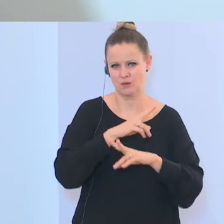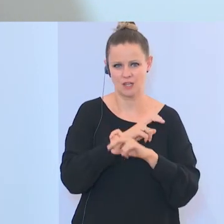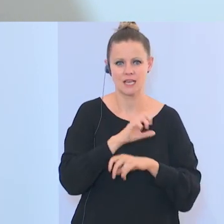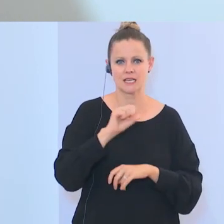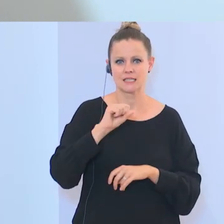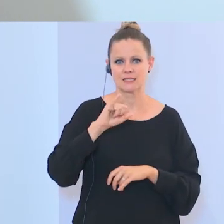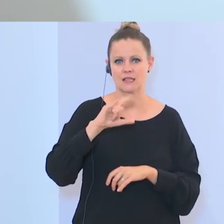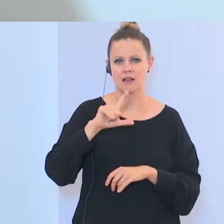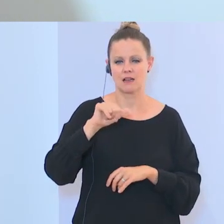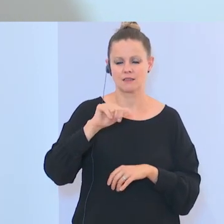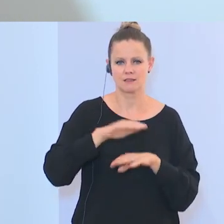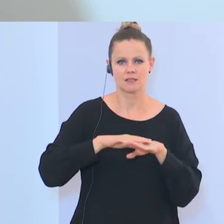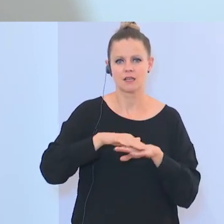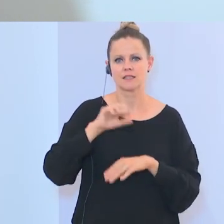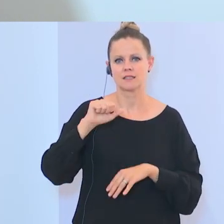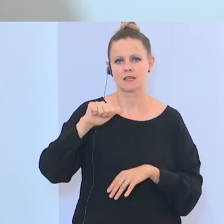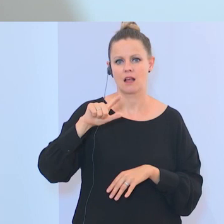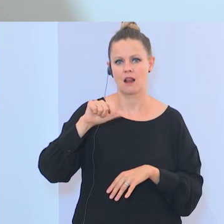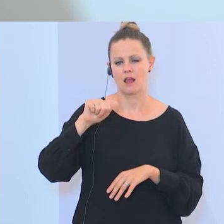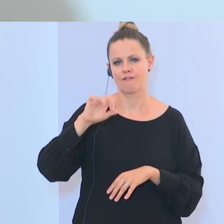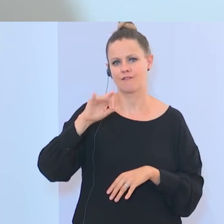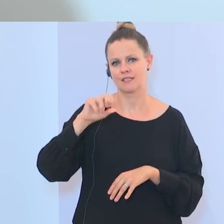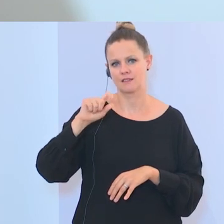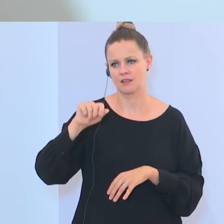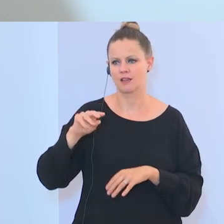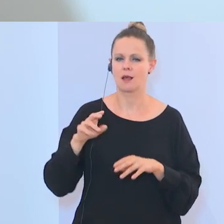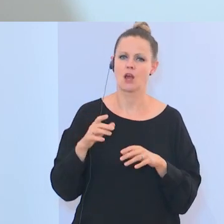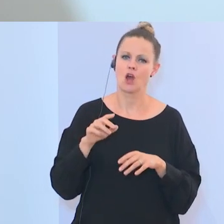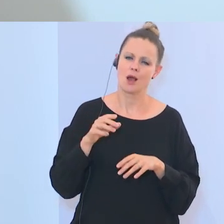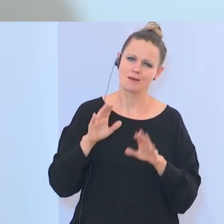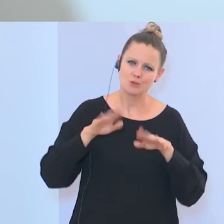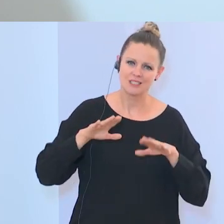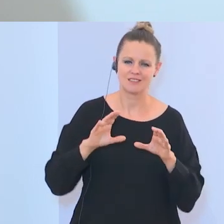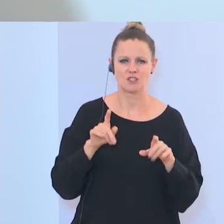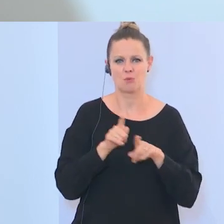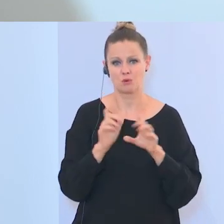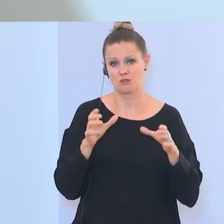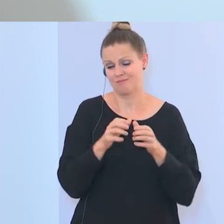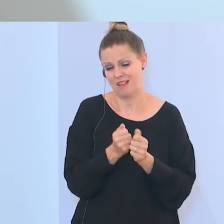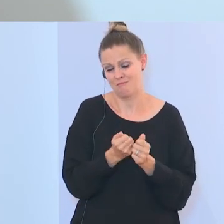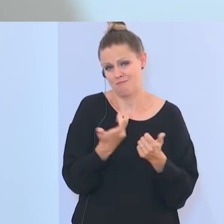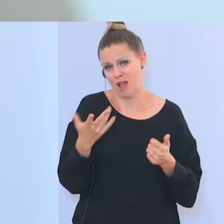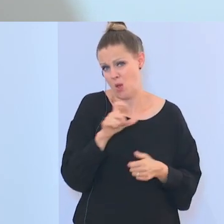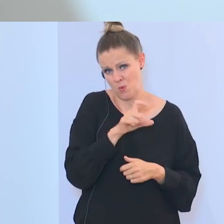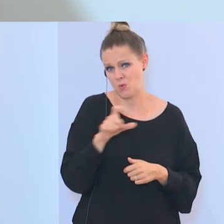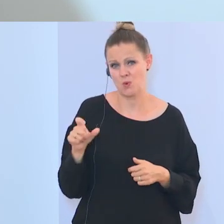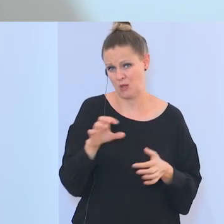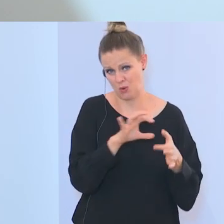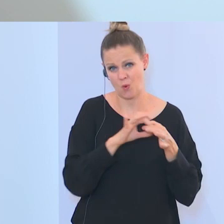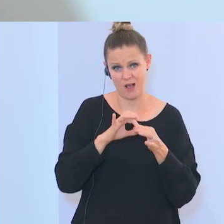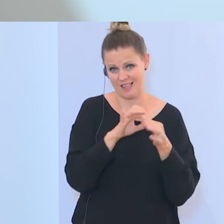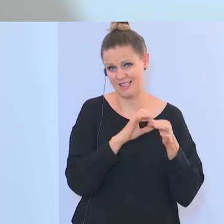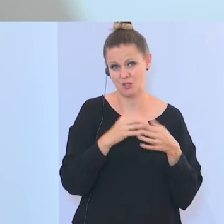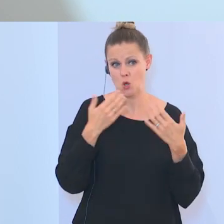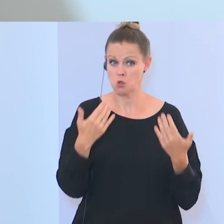Brüderschaft. Es sind wahrscheinlich ein paar hundert Organisationen, die diesen